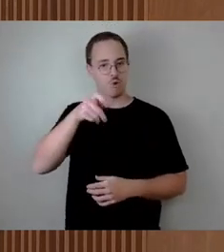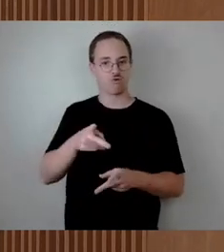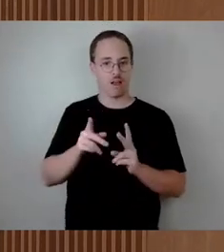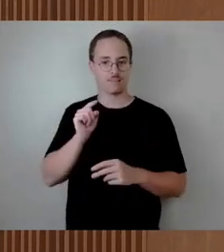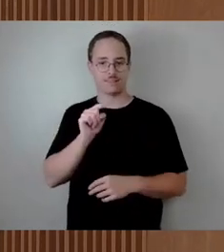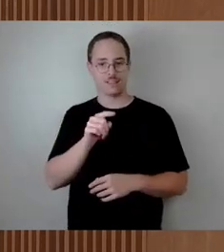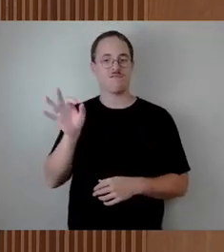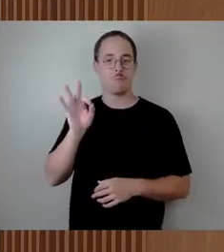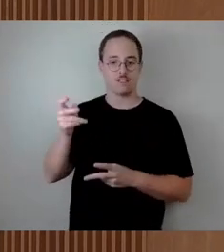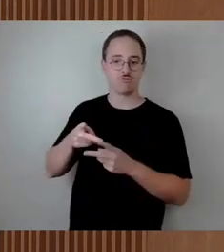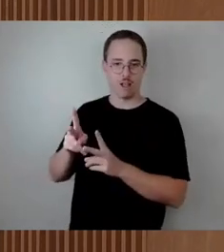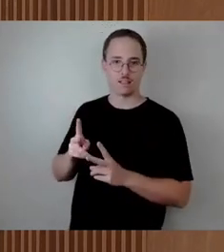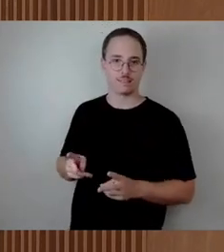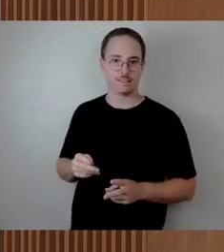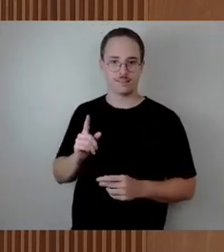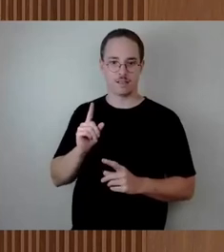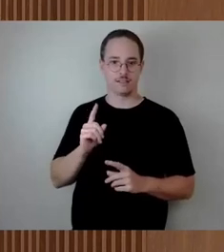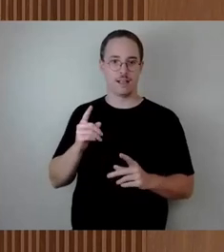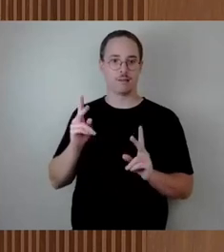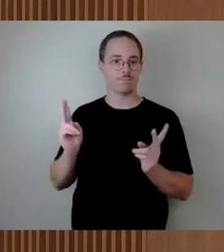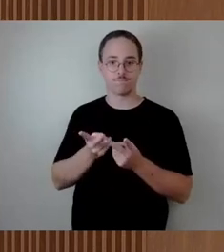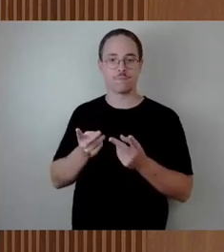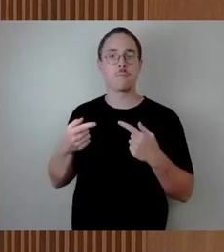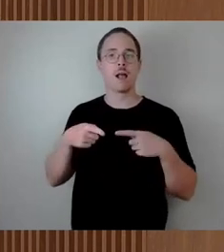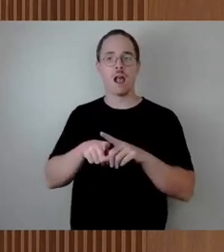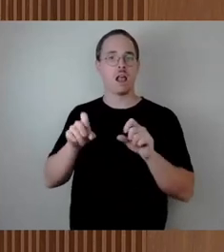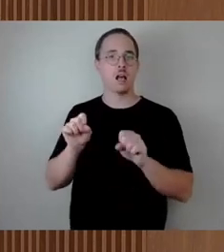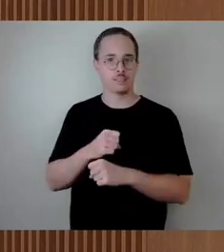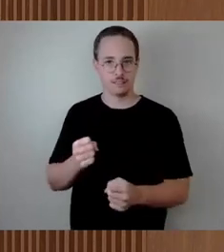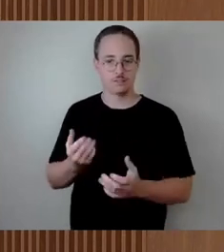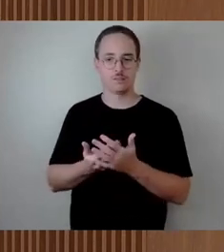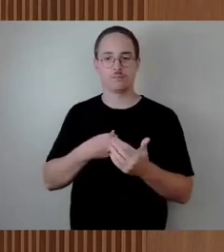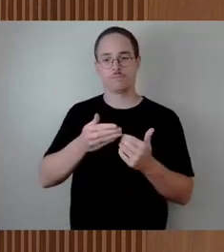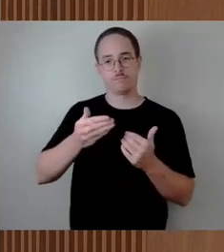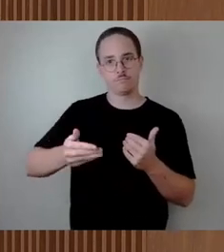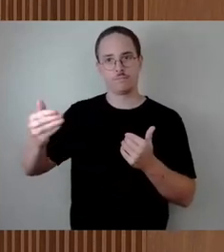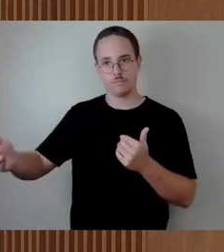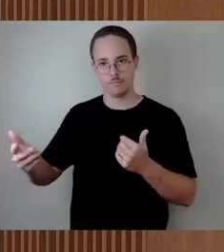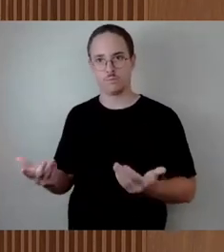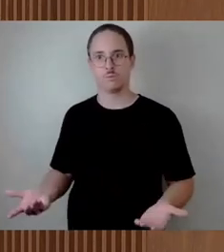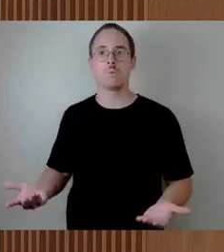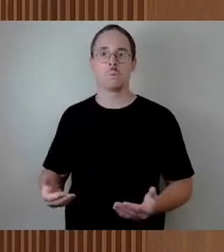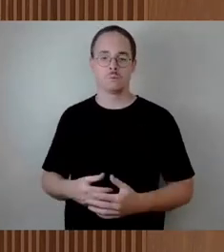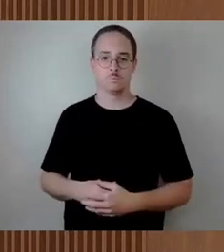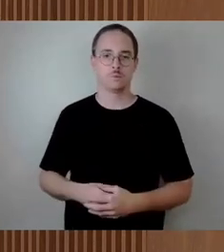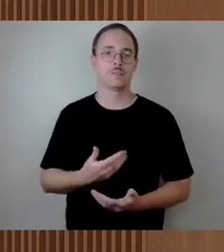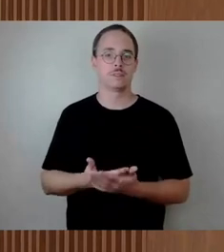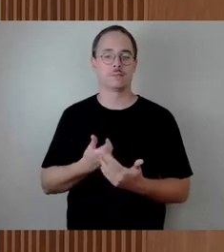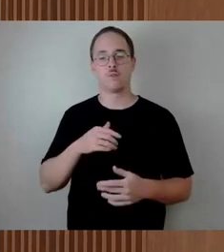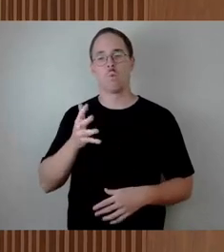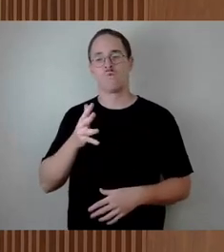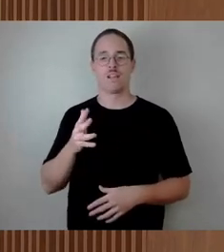Nacheinander stattfinden muss. Deswegen würde mich schon mal der zeitliche Ablauf im optimistischen oder im